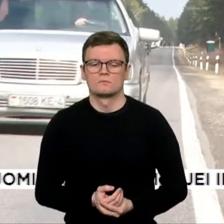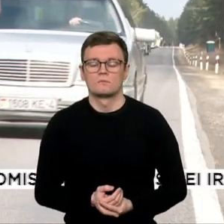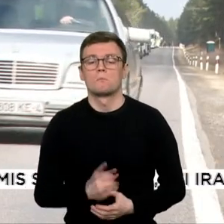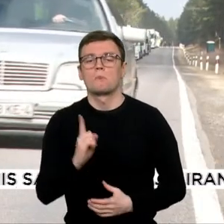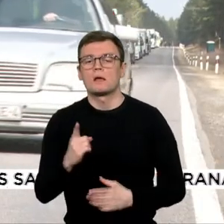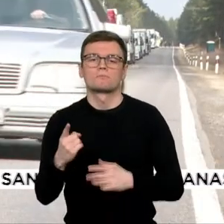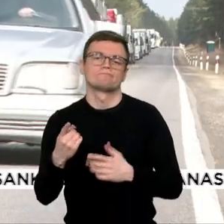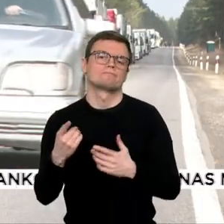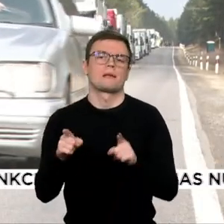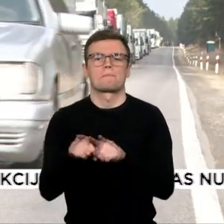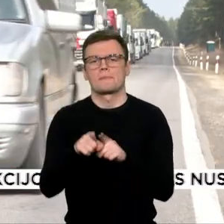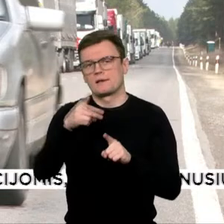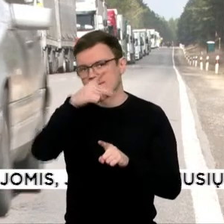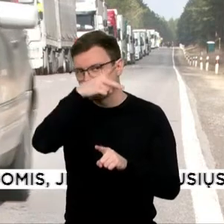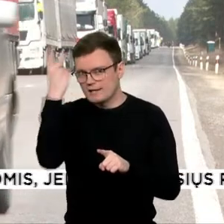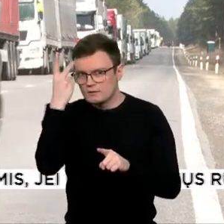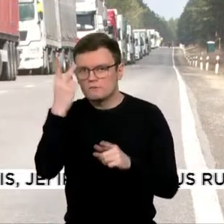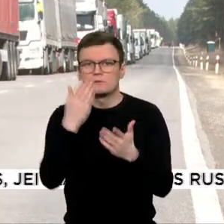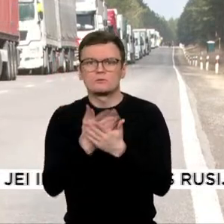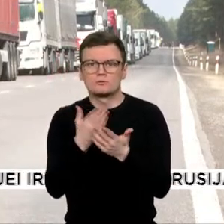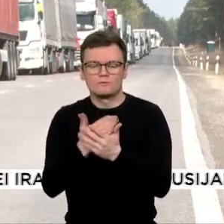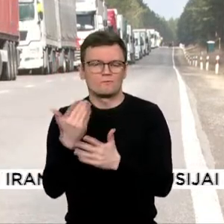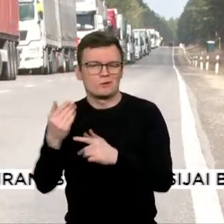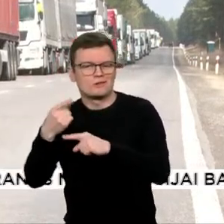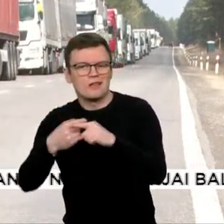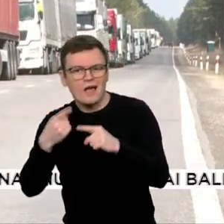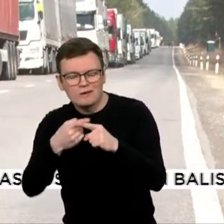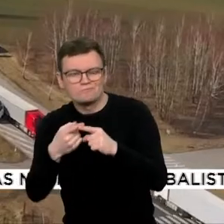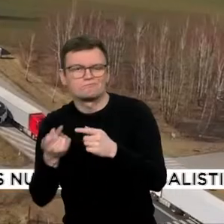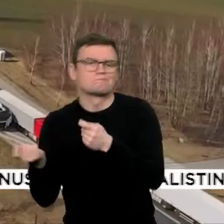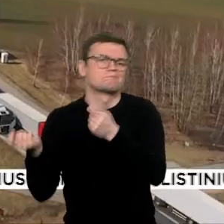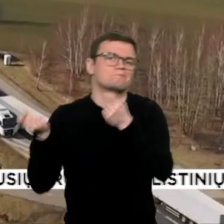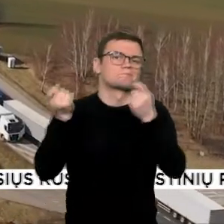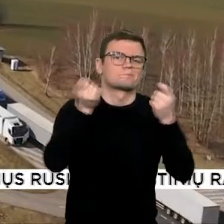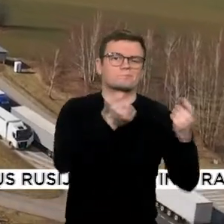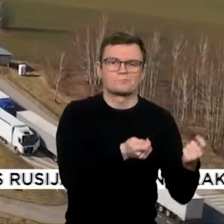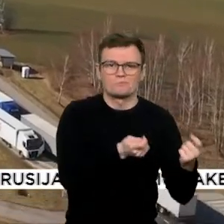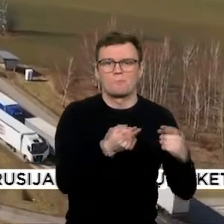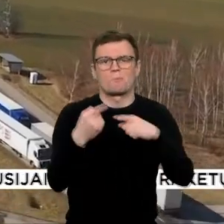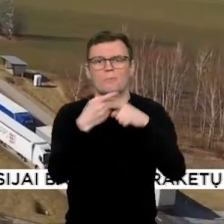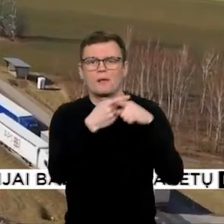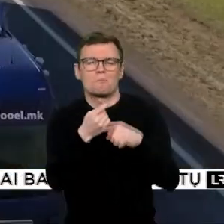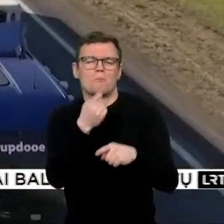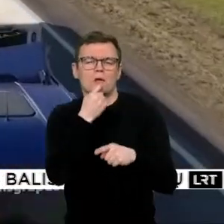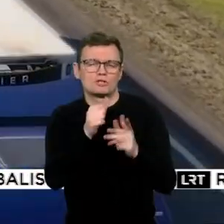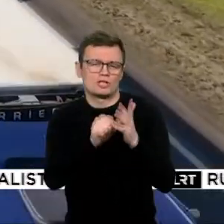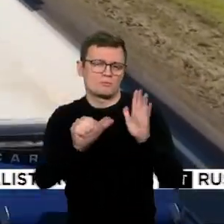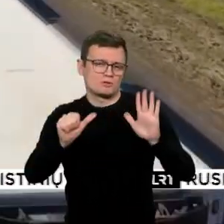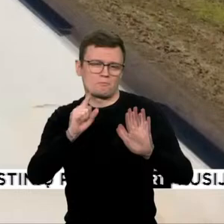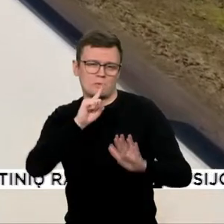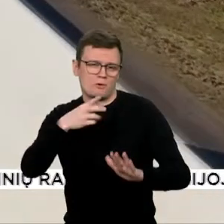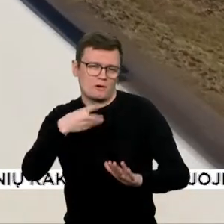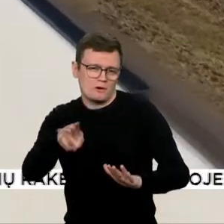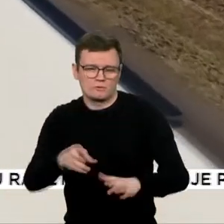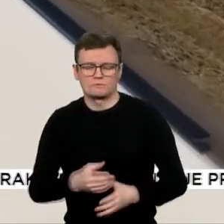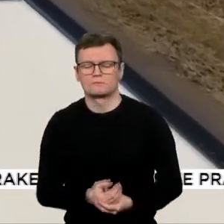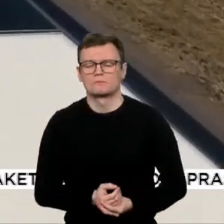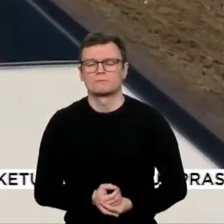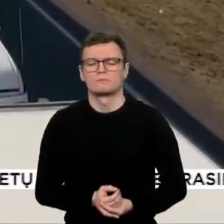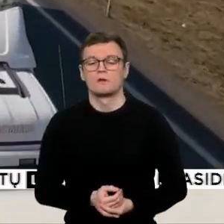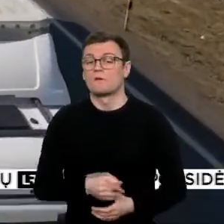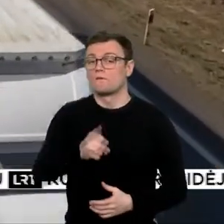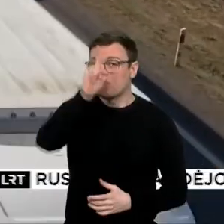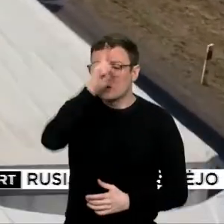– 66 milijonus eurų. Mažiau nei pusė procento nuo viso eksporto. Vokietijai ir Lenkijai praeitės metais teko maždaug po